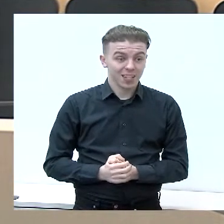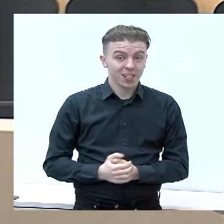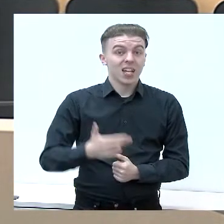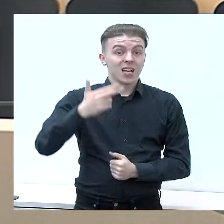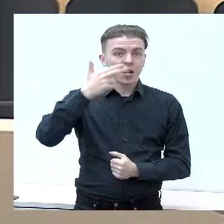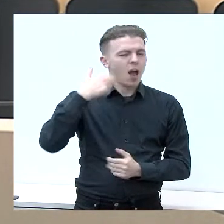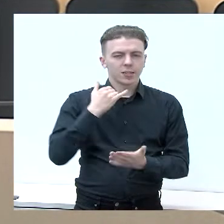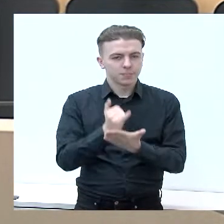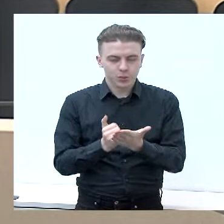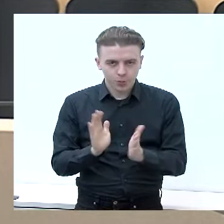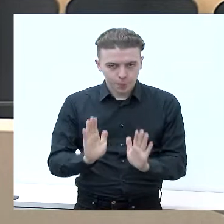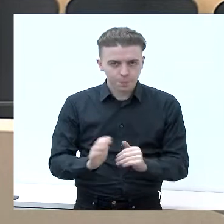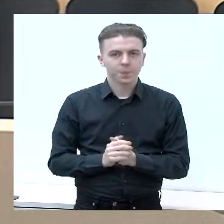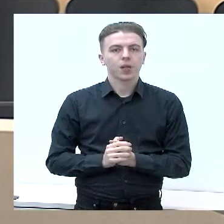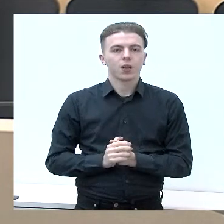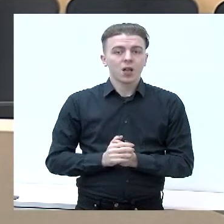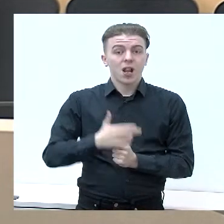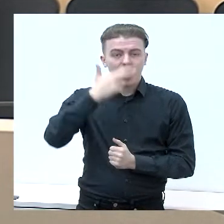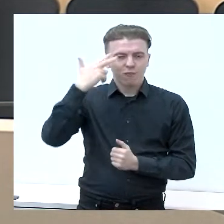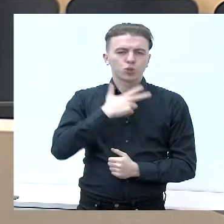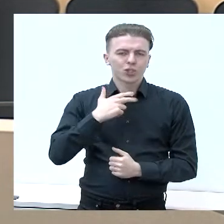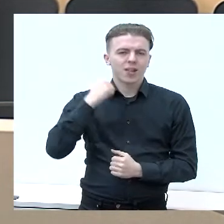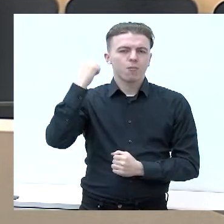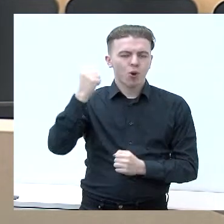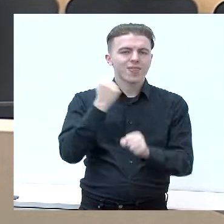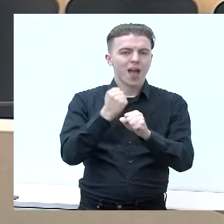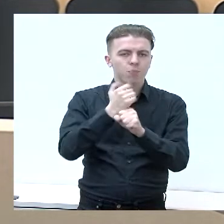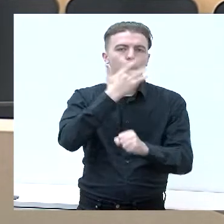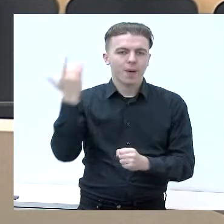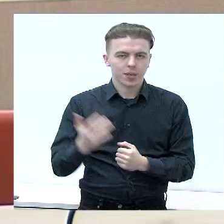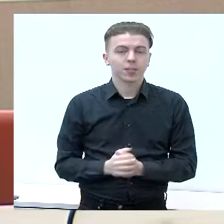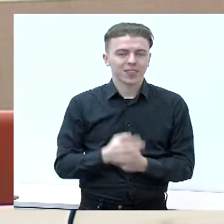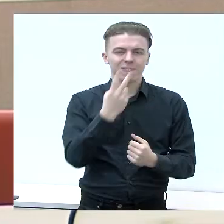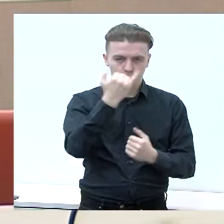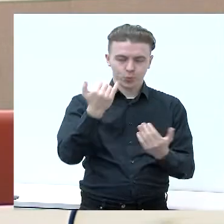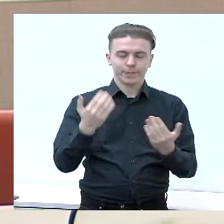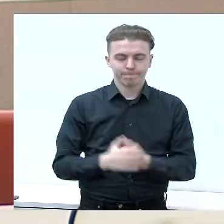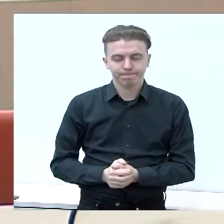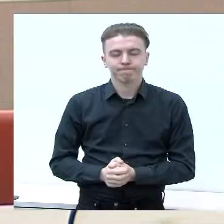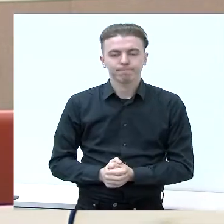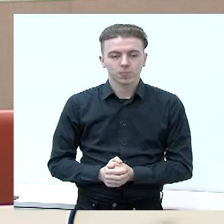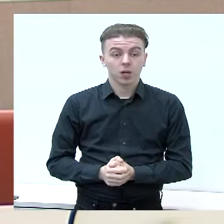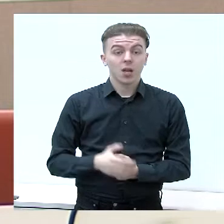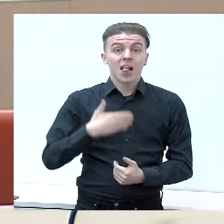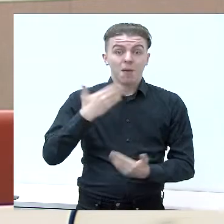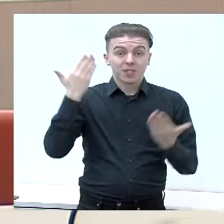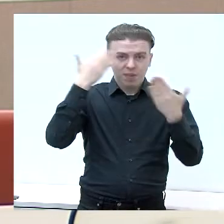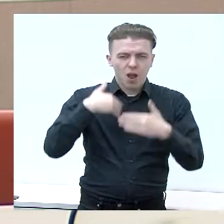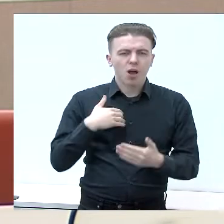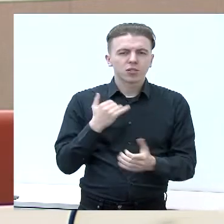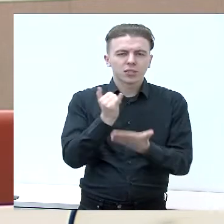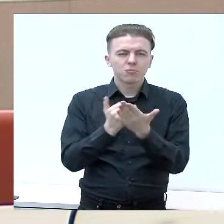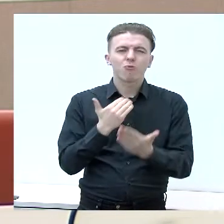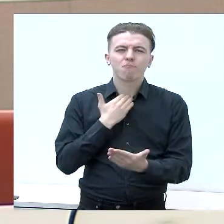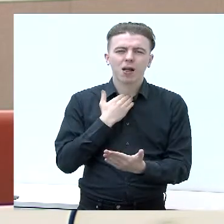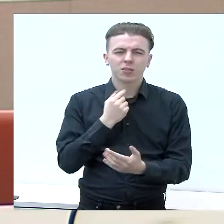Atsiprašau, Lietuvos socialdemokratų darbo partiją, prašom, dvi minutys. Labas vakaras. Atsiprašau, šitą balsą tokį